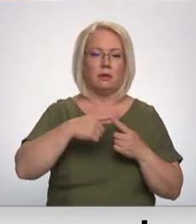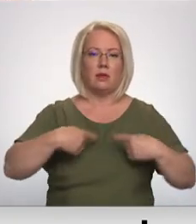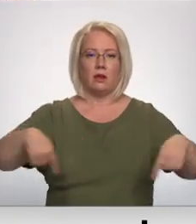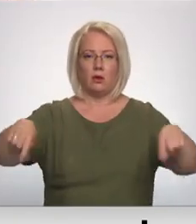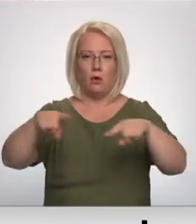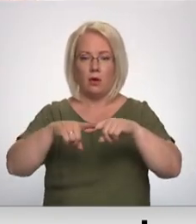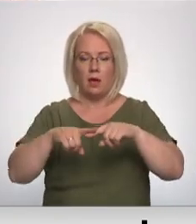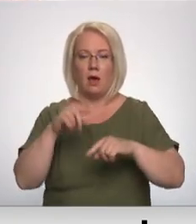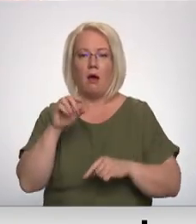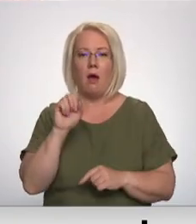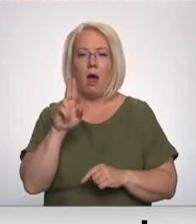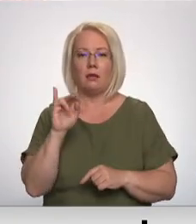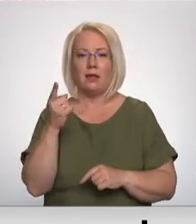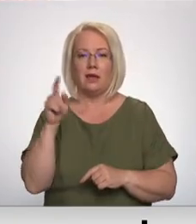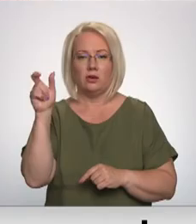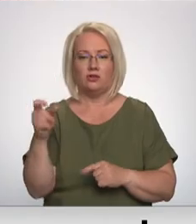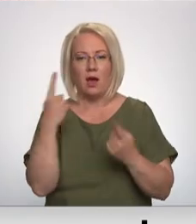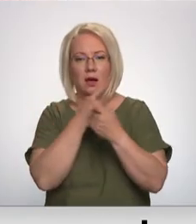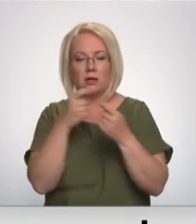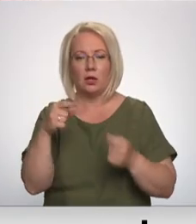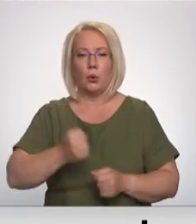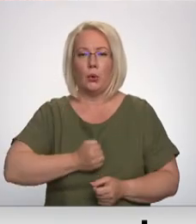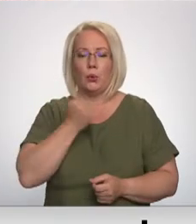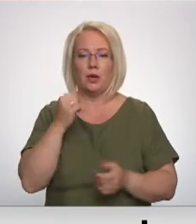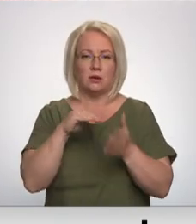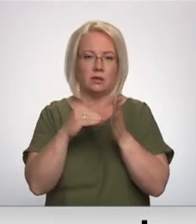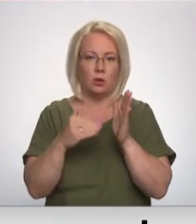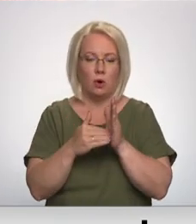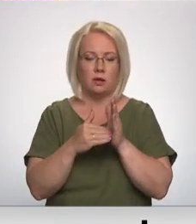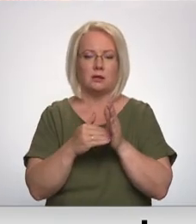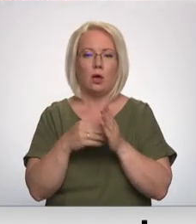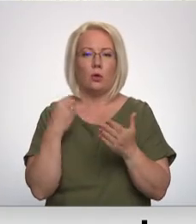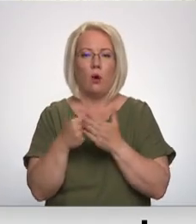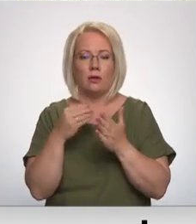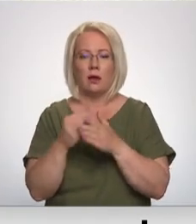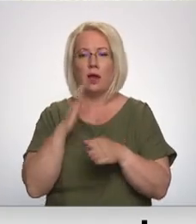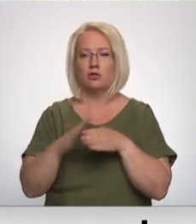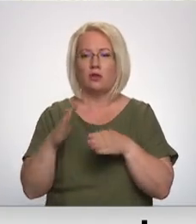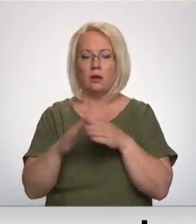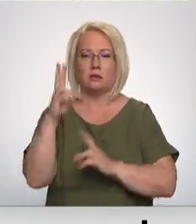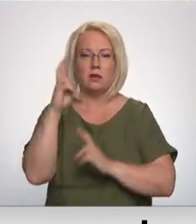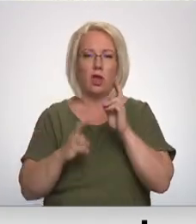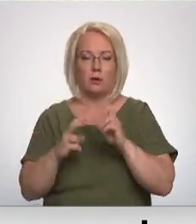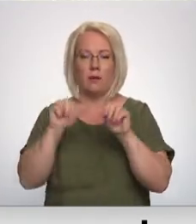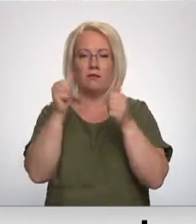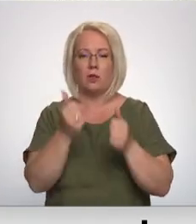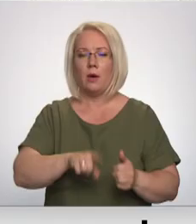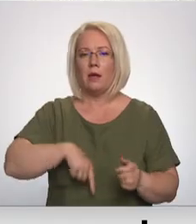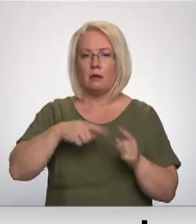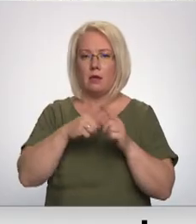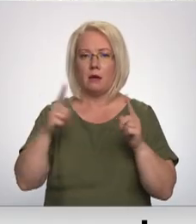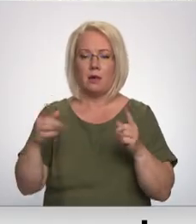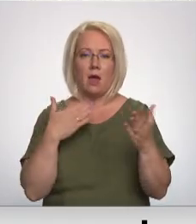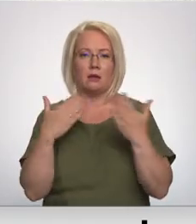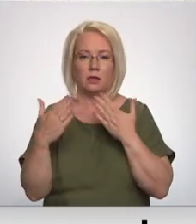Andris Aniņš atzīst, ka šai grūtījā situācijā lieti nodara, ar šķēldas ražotājiem ir veidotas ilgtermiņa attiecības, kas